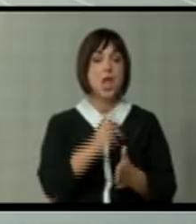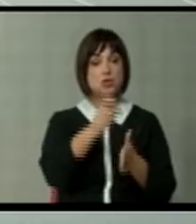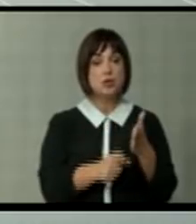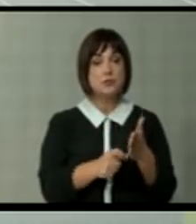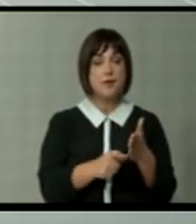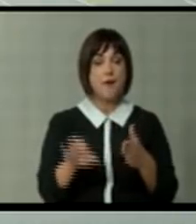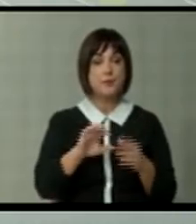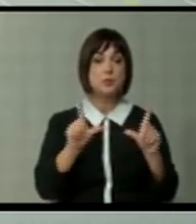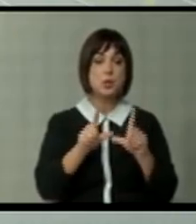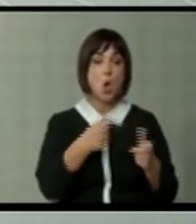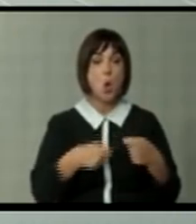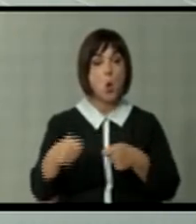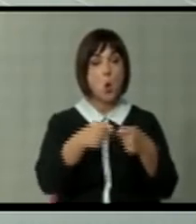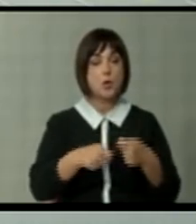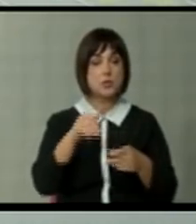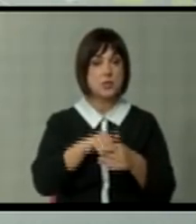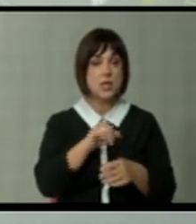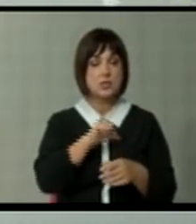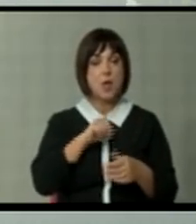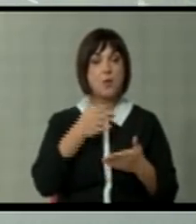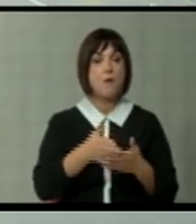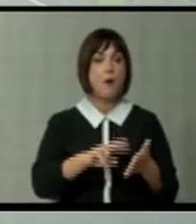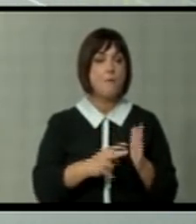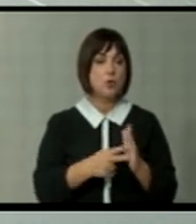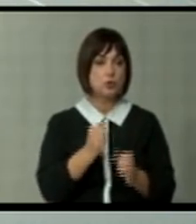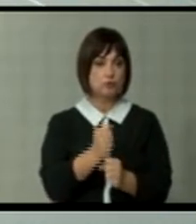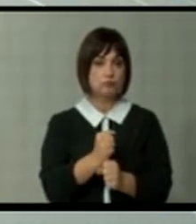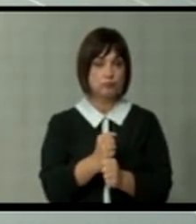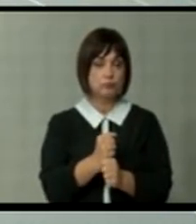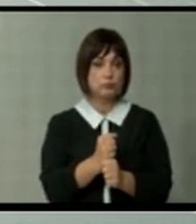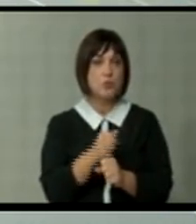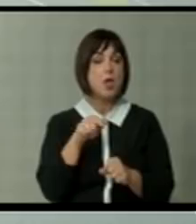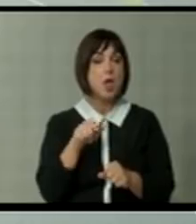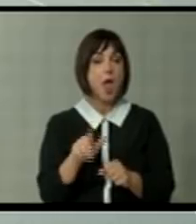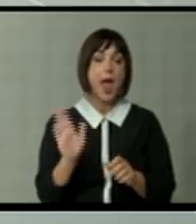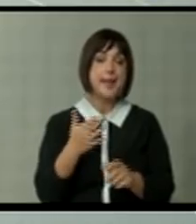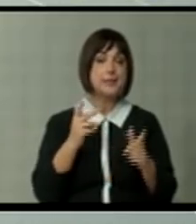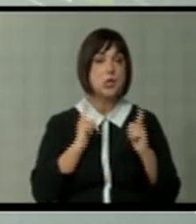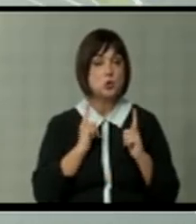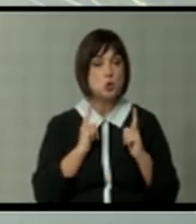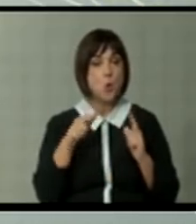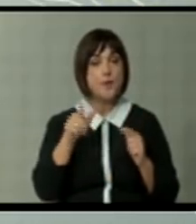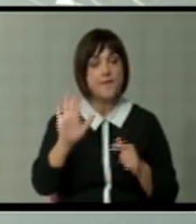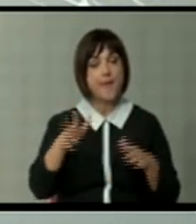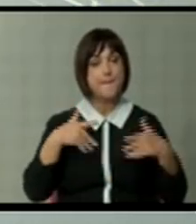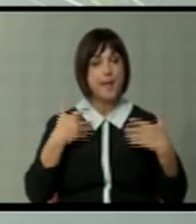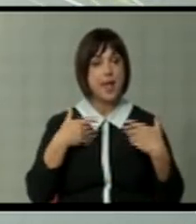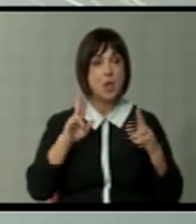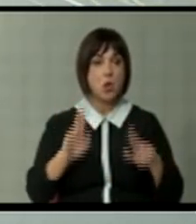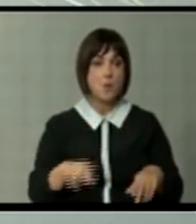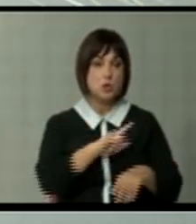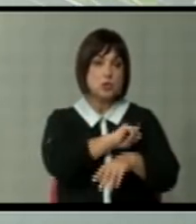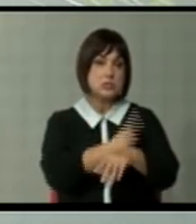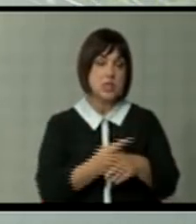членството во Европската унија, да организираме референдум, што само по себе представа политички процес. И, ајде да очекуваме дека вие по младите ќе можете